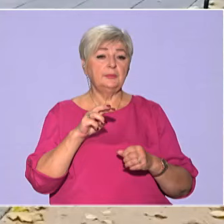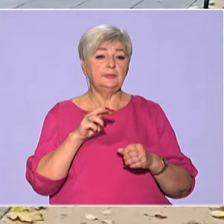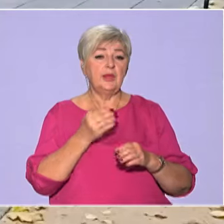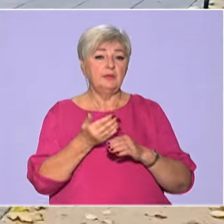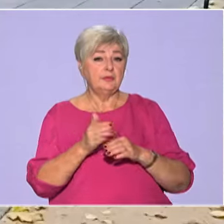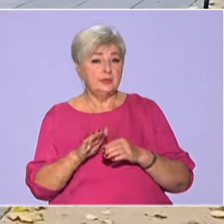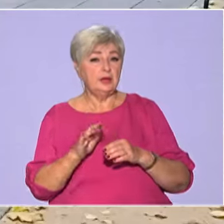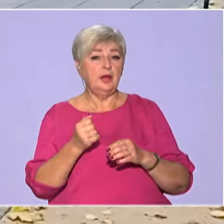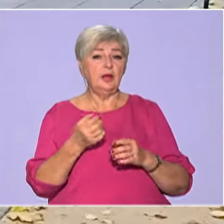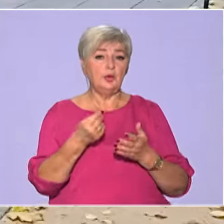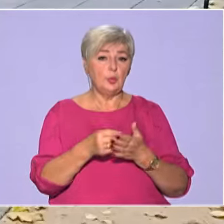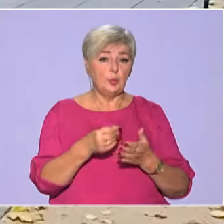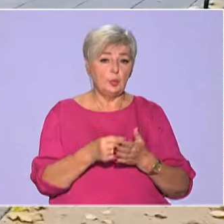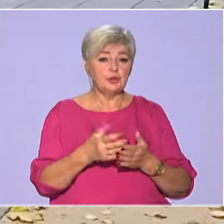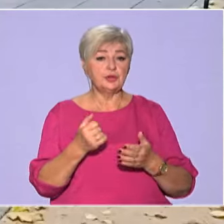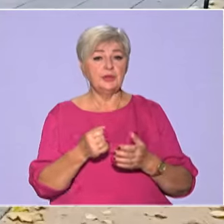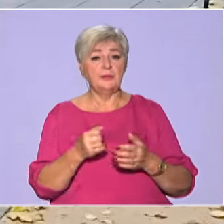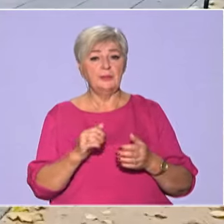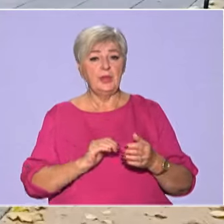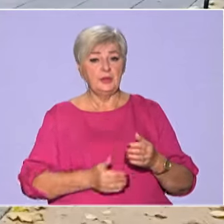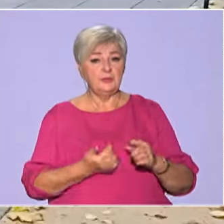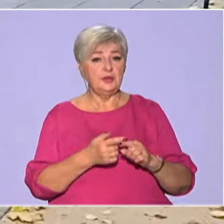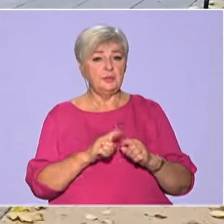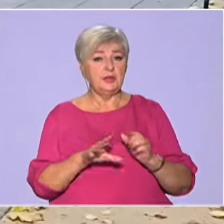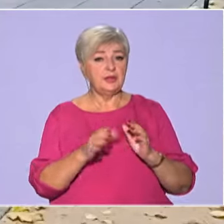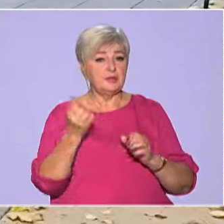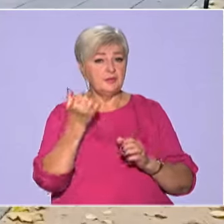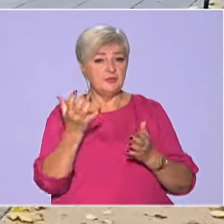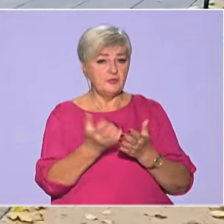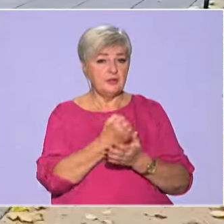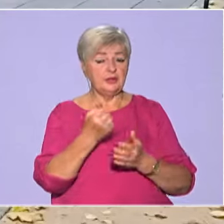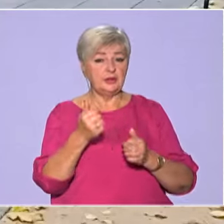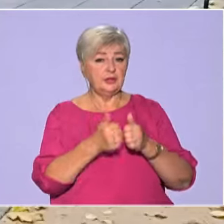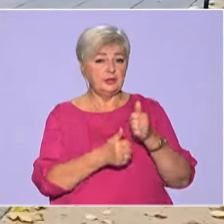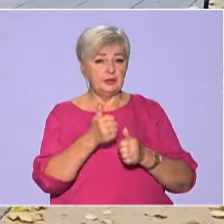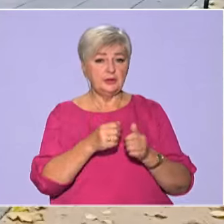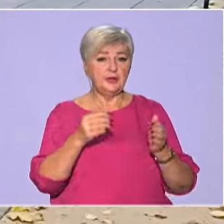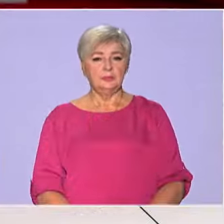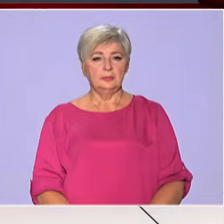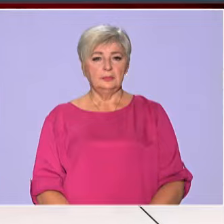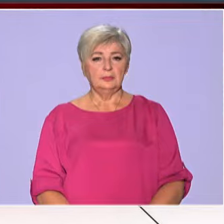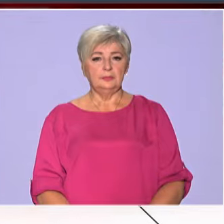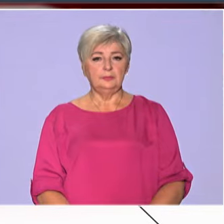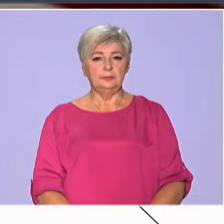виділяють певні кошти, певні фірми, які виграли ці тендери, і вони встановлюють ці системи.